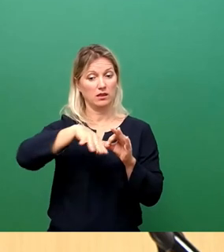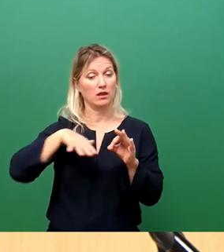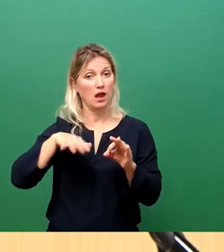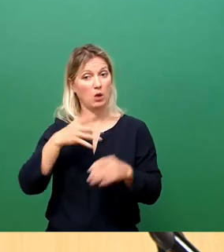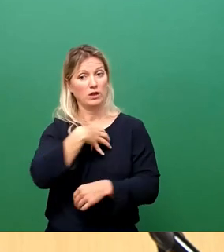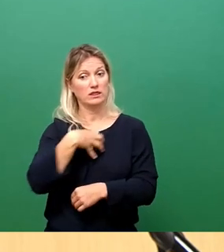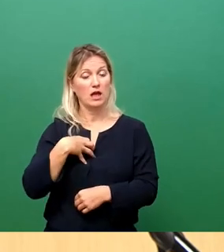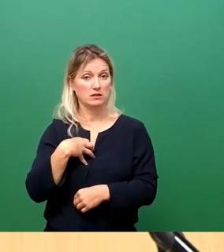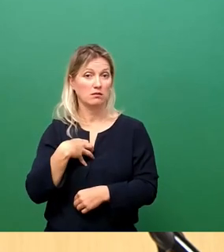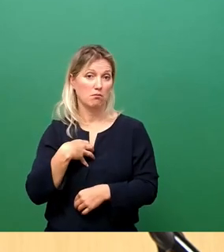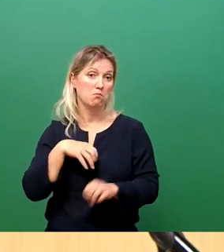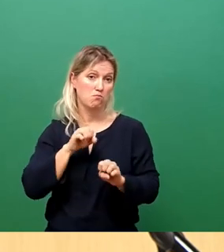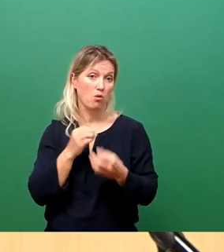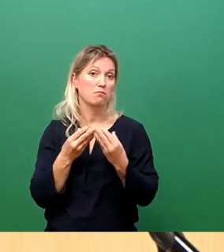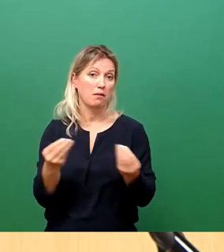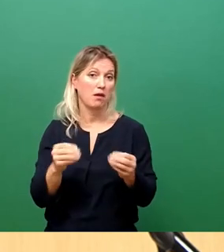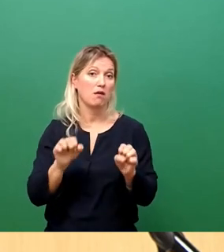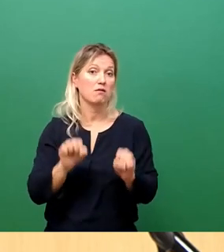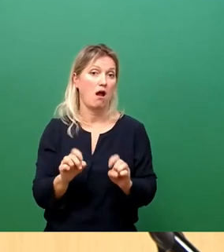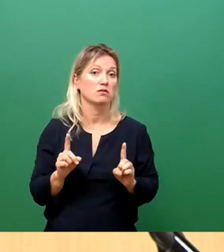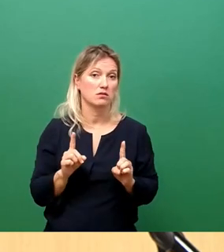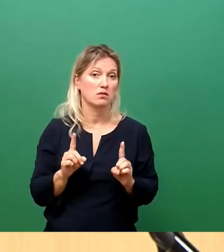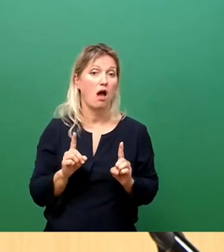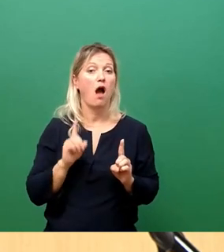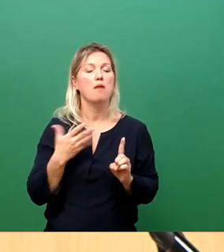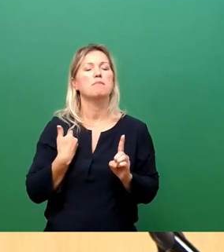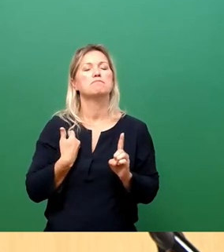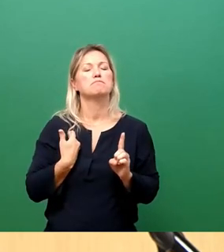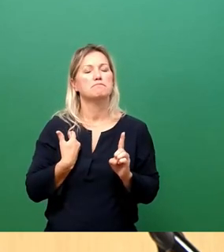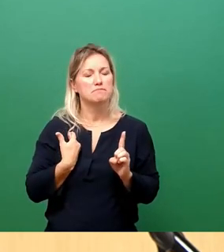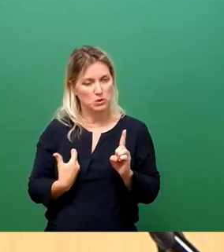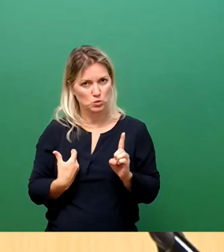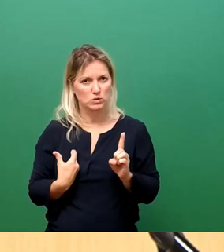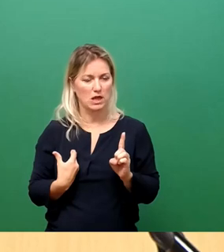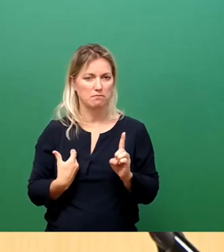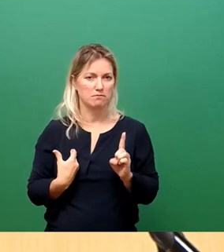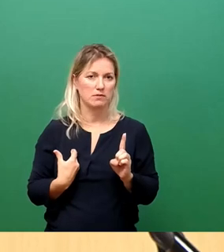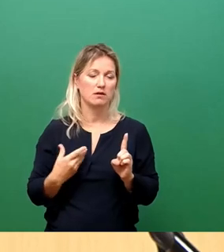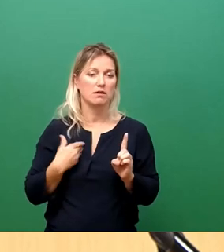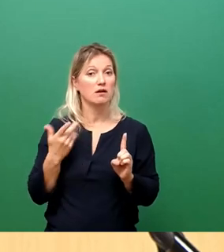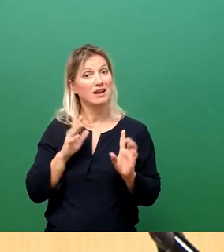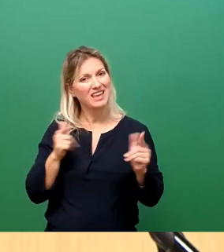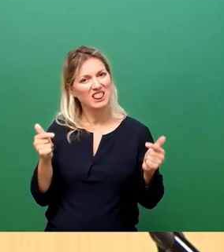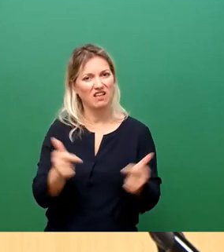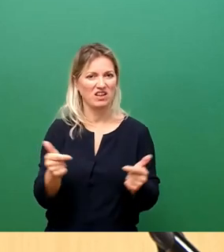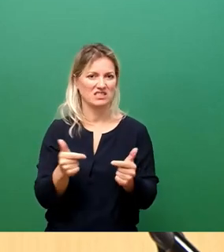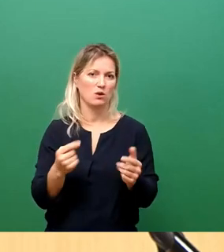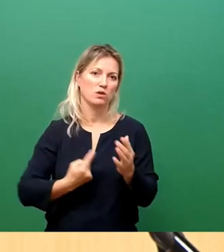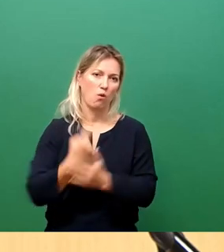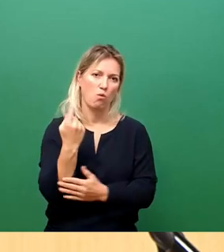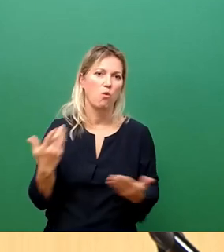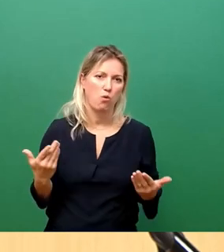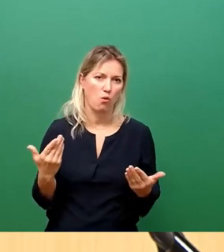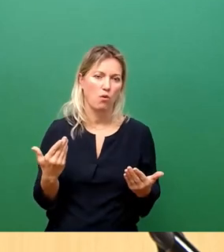Dresdnern zu erreichen. Es ist aber ein sehr mühsames Geschäft. Man muss viel investieren und die